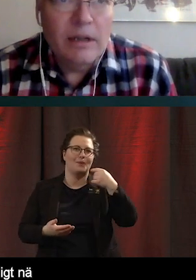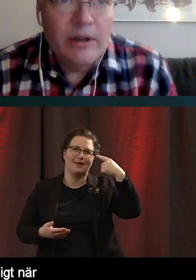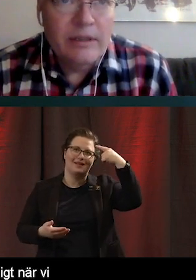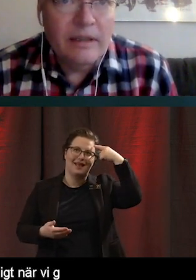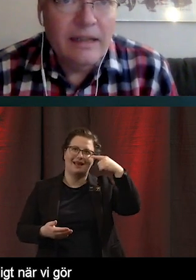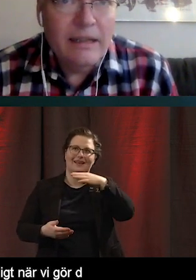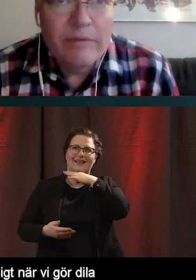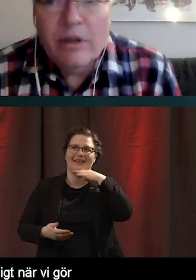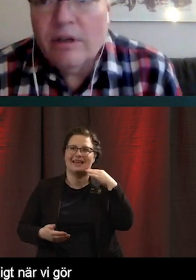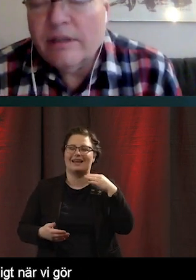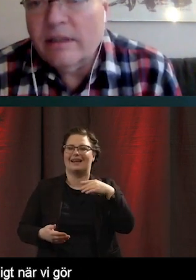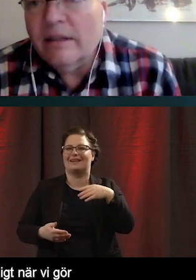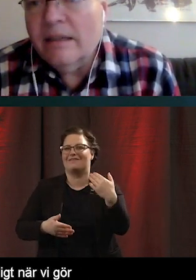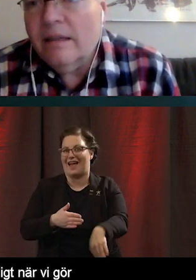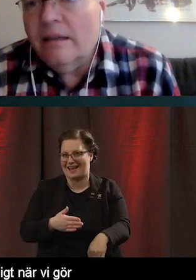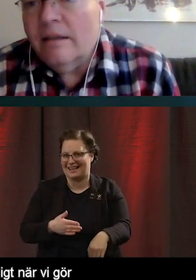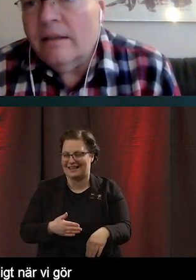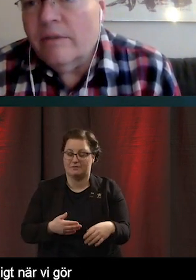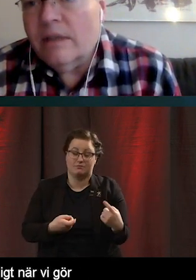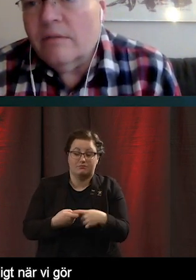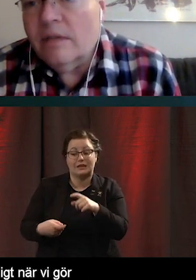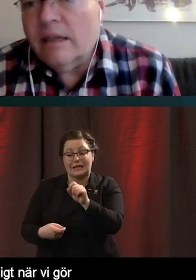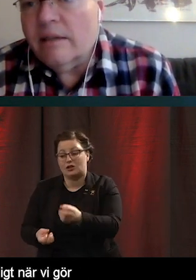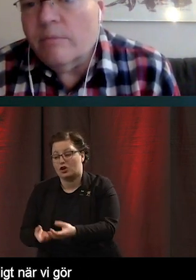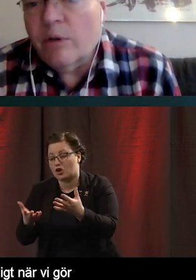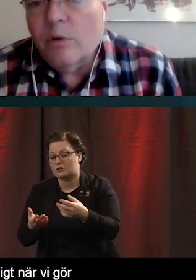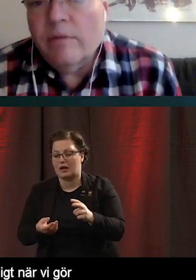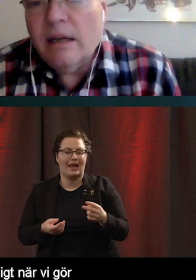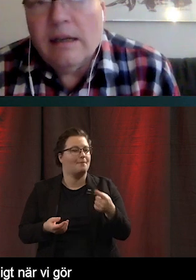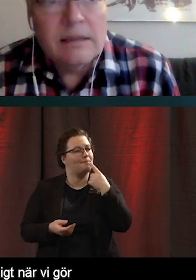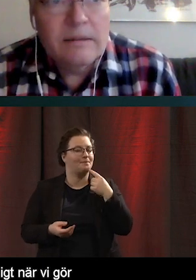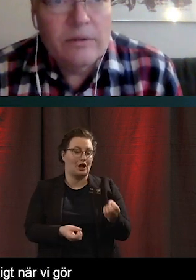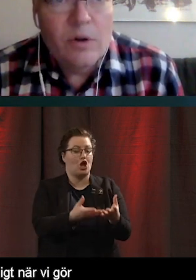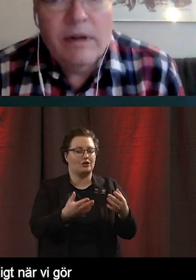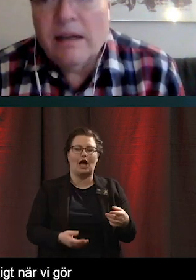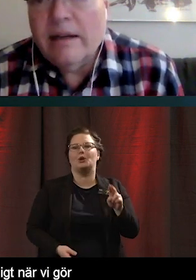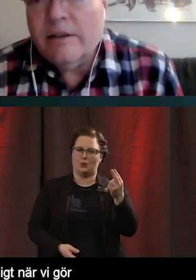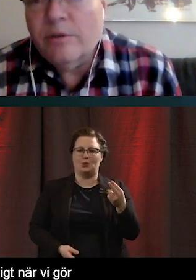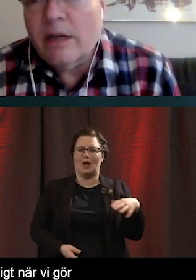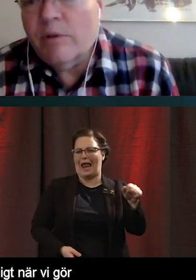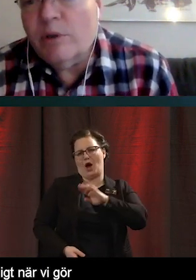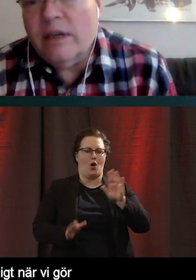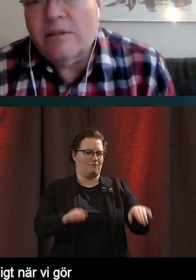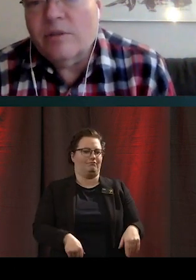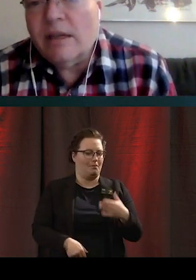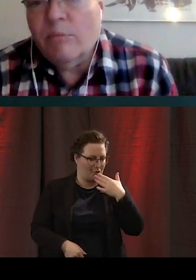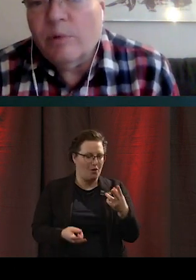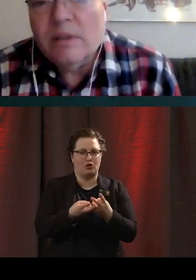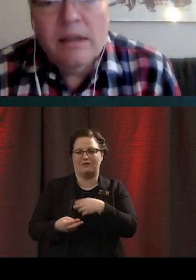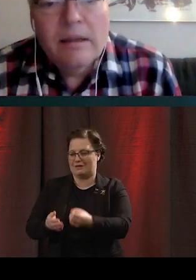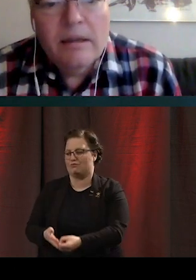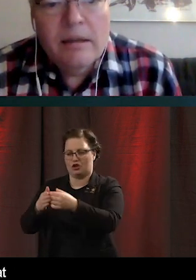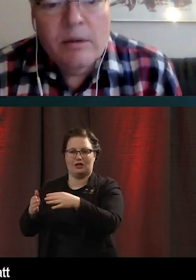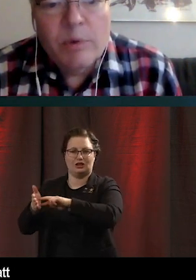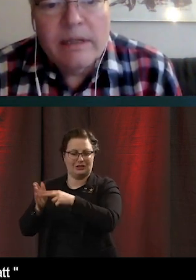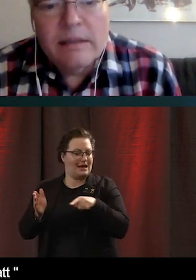digitala lösningar. Eller när vi gör lösningar där vi tänker att nu har väl alla det här så då kan vi bygga ett system på